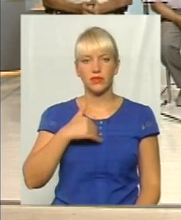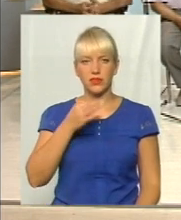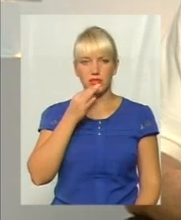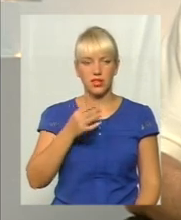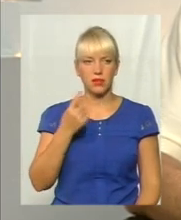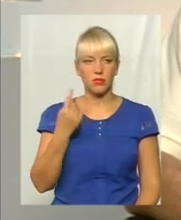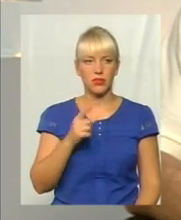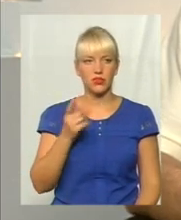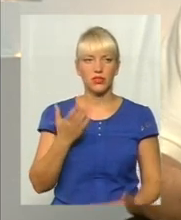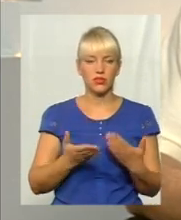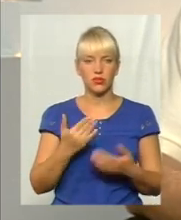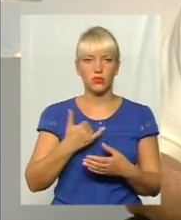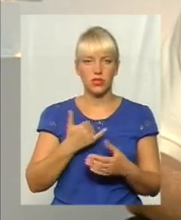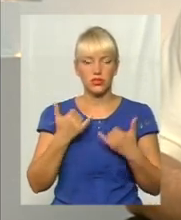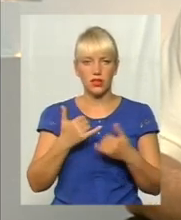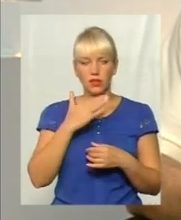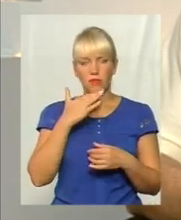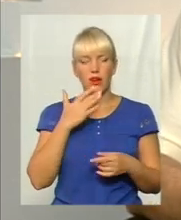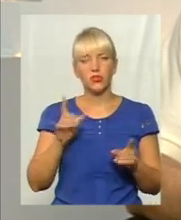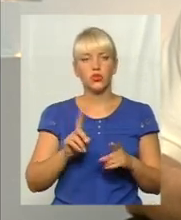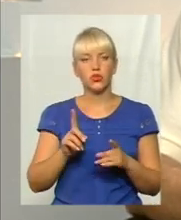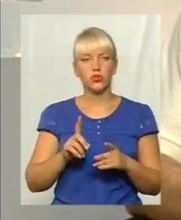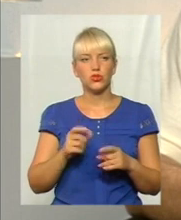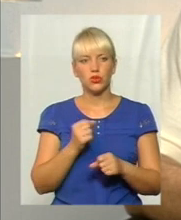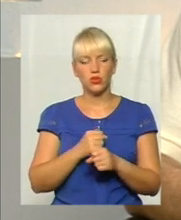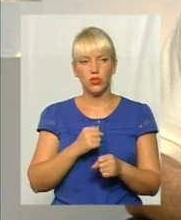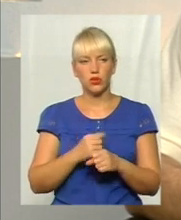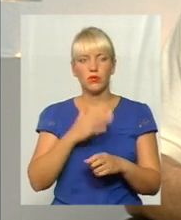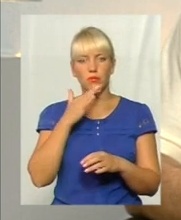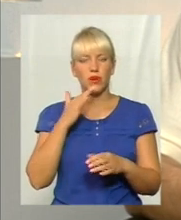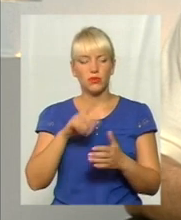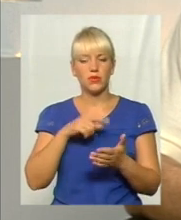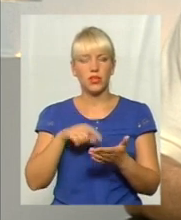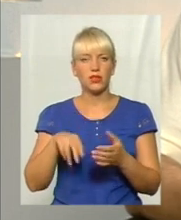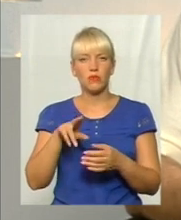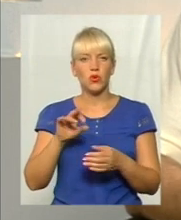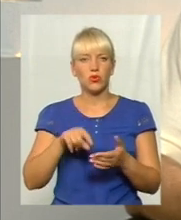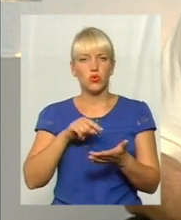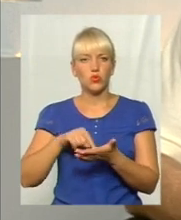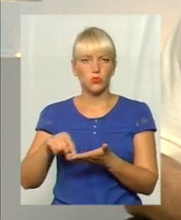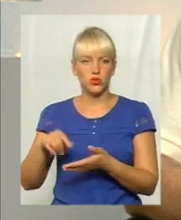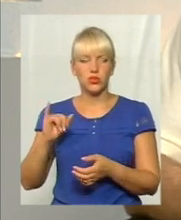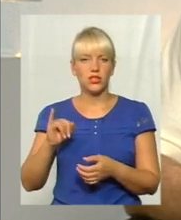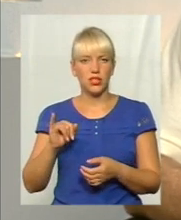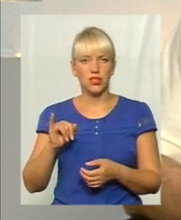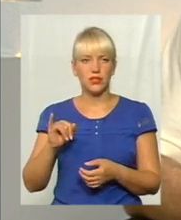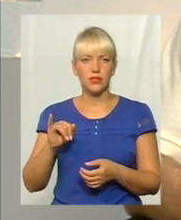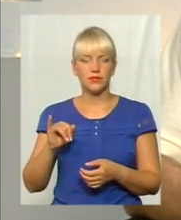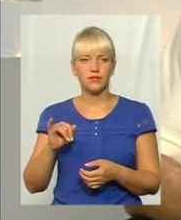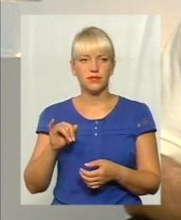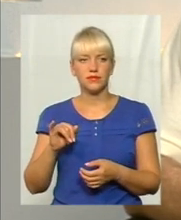попередше, якщо в нас зараз багато чого робиться, і питання доступності, і у